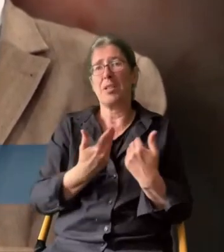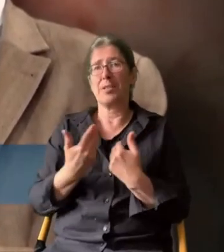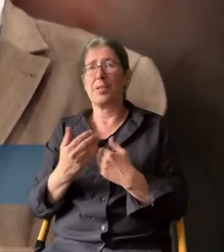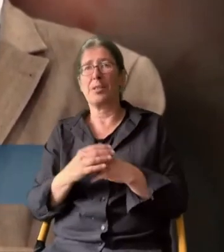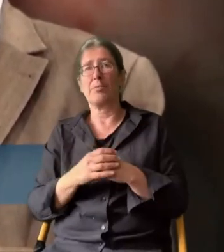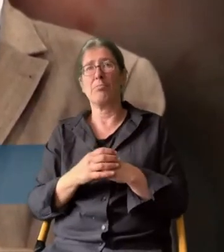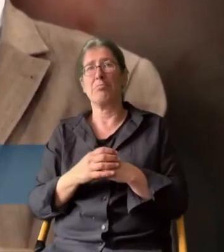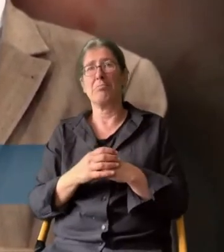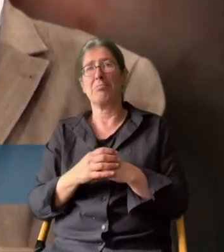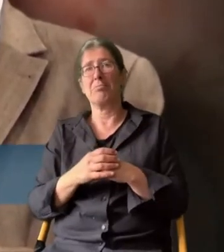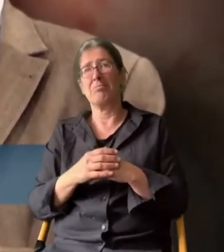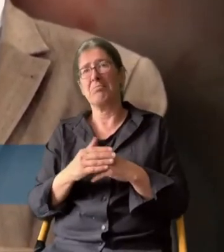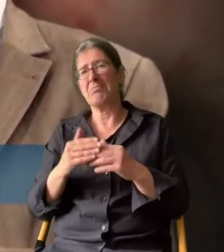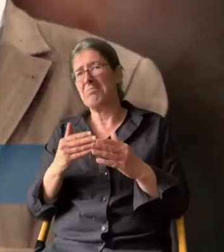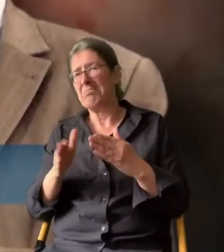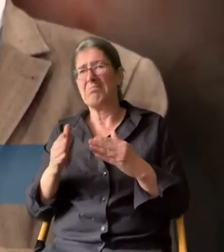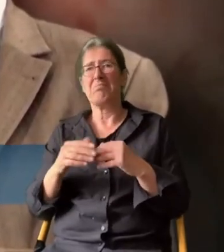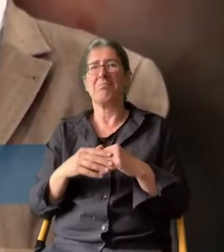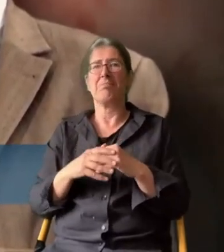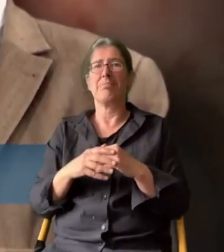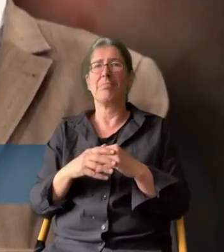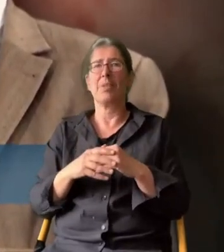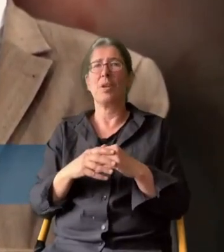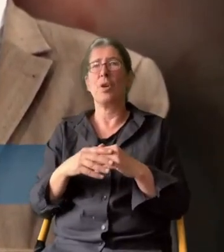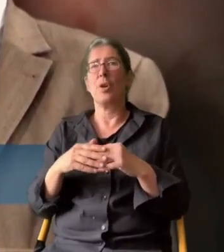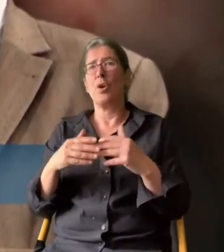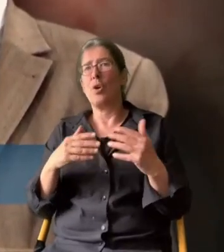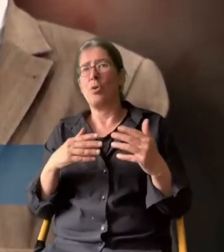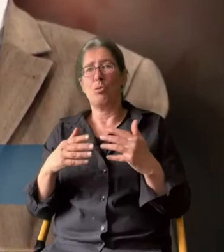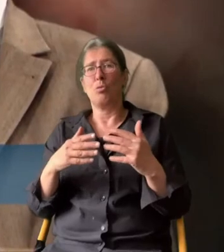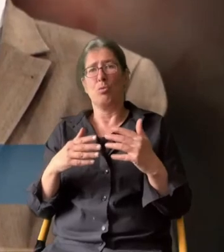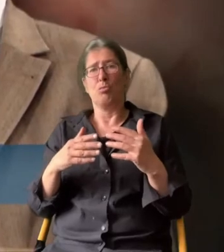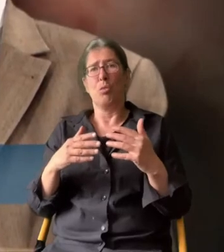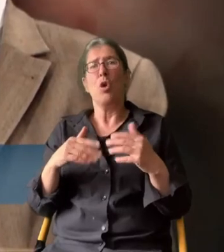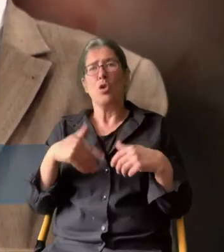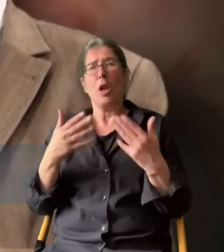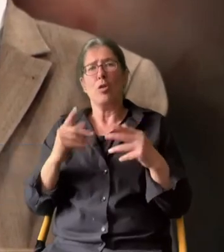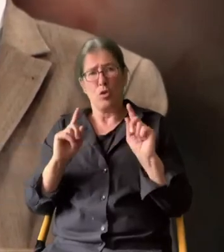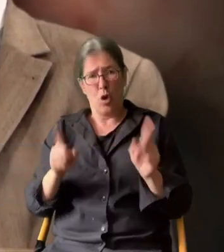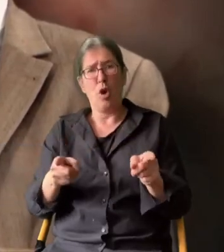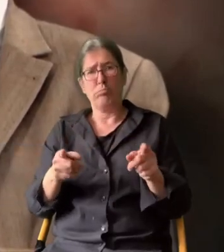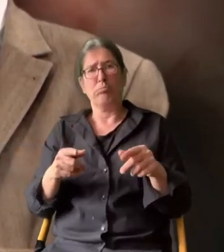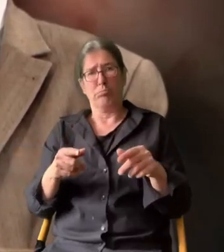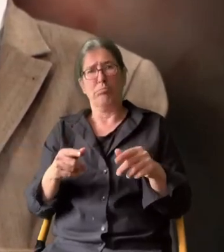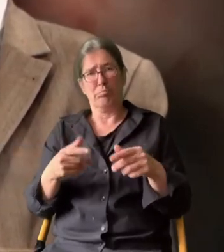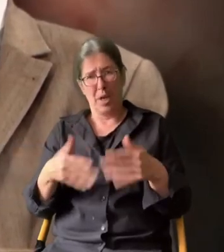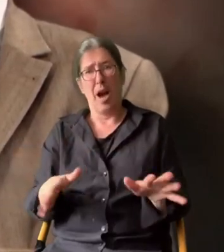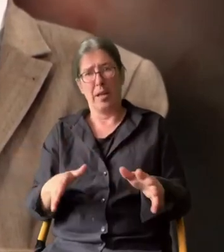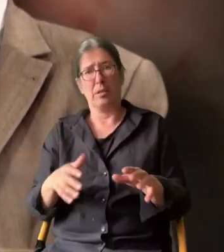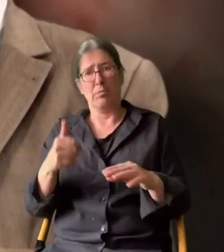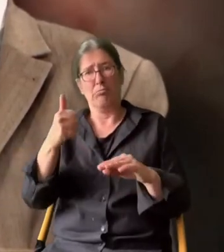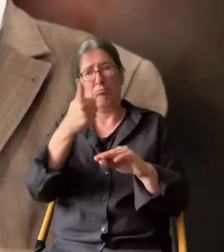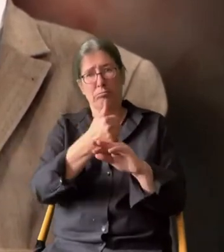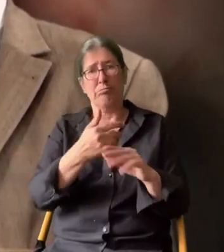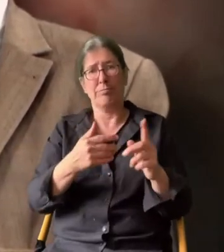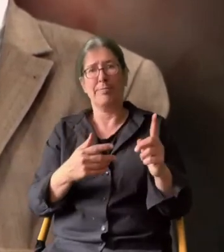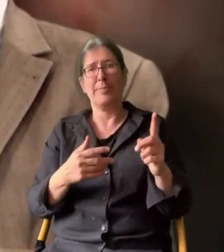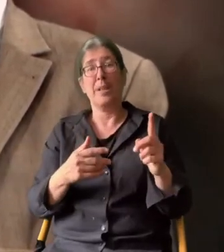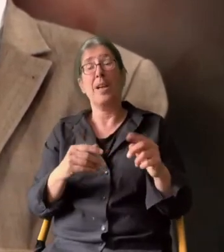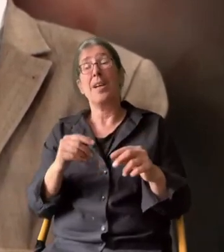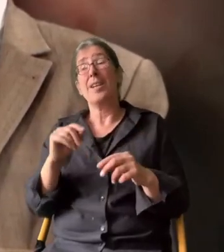hat zunächst auch mal abgelehnt gehabt und dann schließlich sich aber doch zur Verfügung gestellt